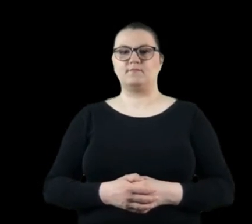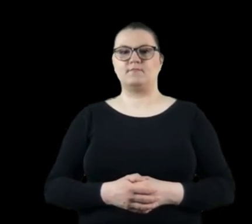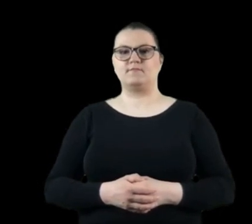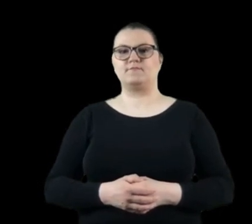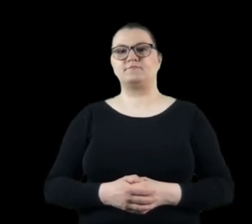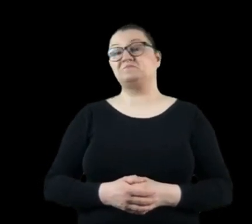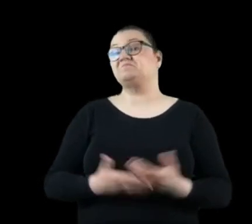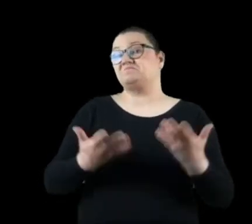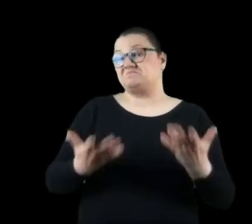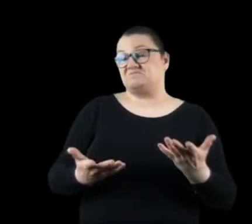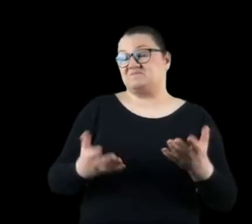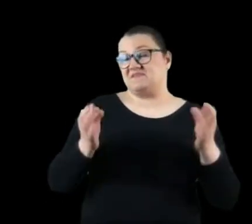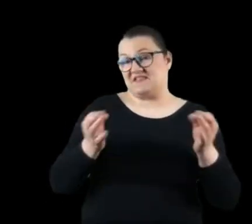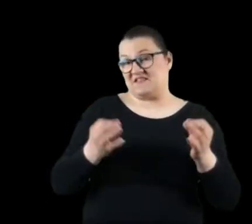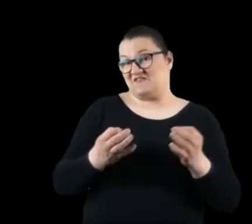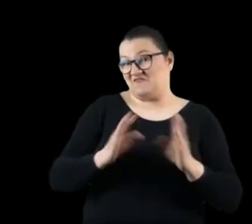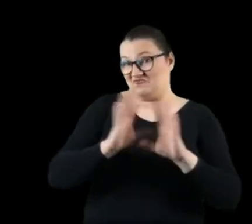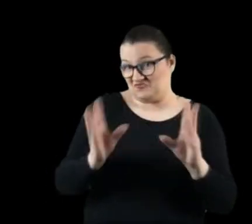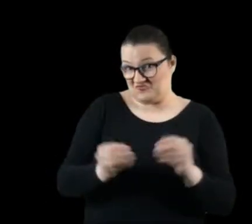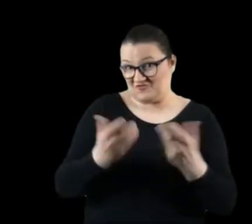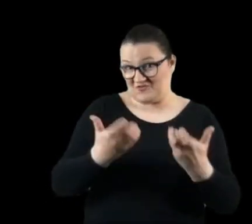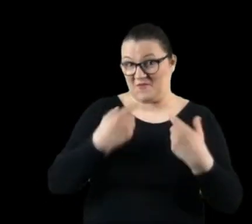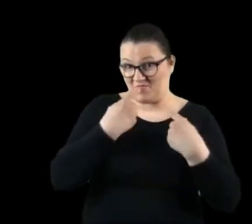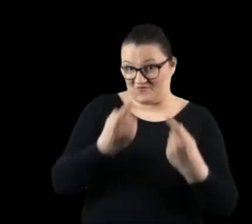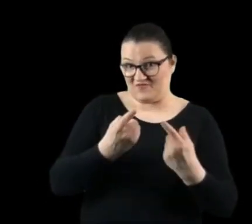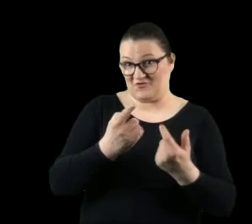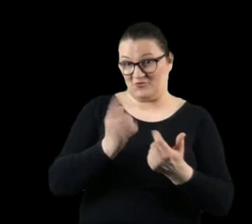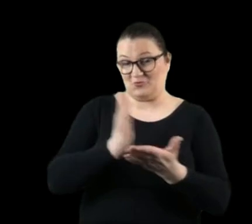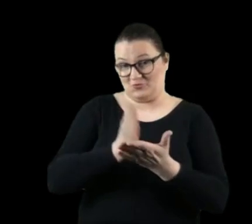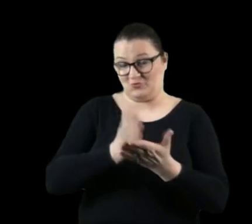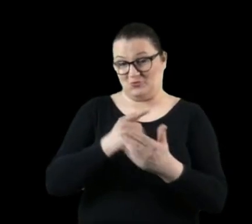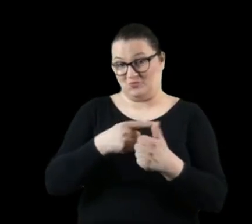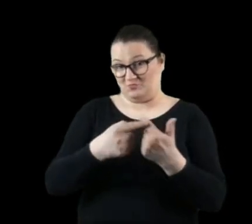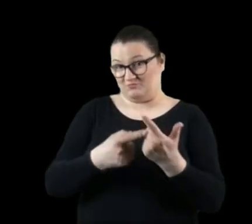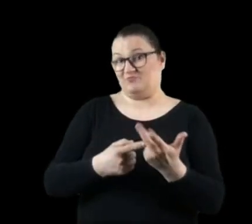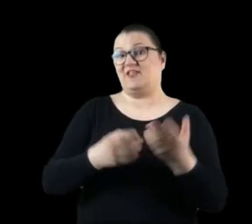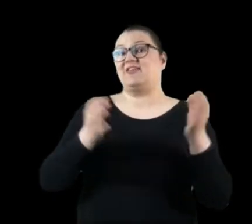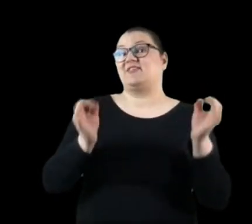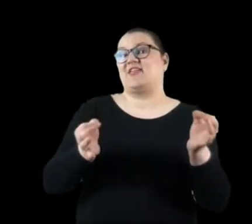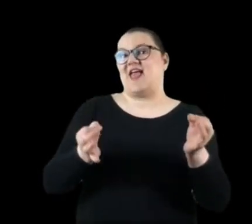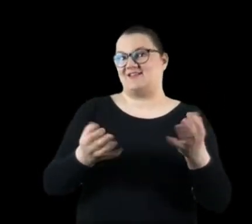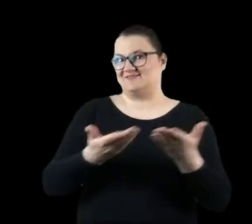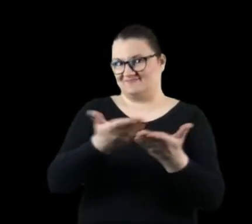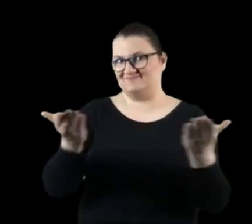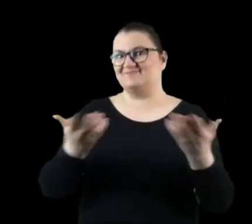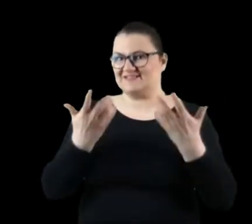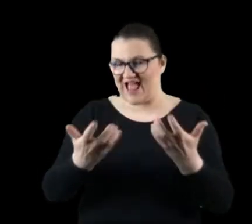Wszystko, co chciałam Państwu powiedzieć, powiedziałam. Nie pozostaje mi nic innego, jak zachęcić do